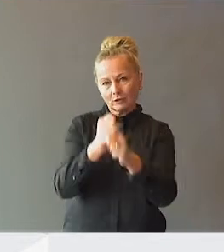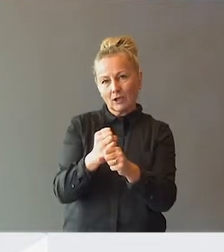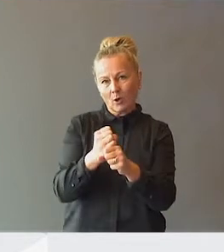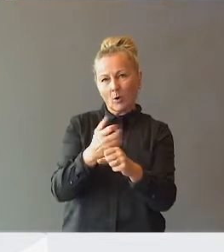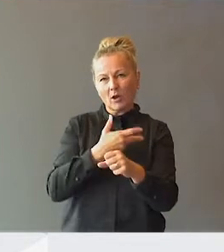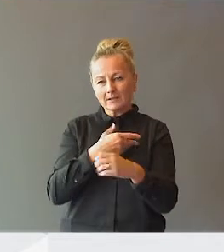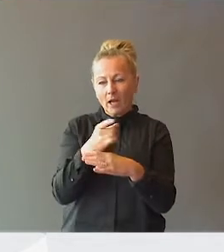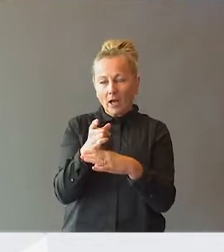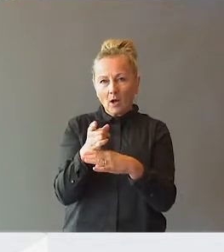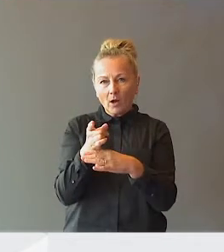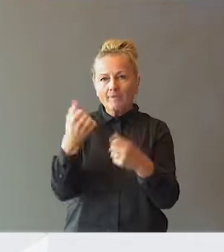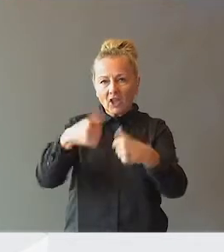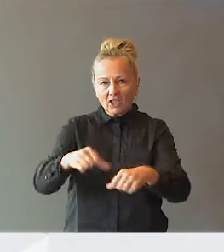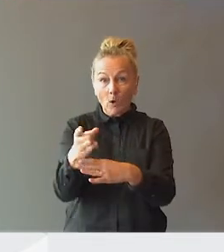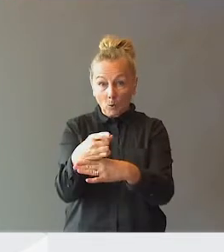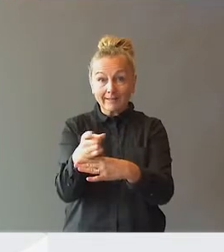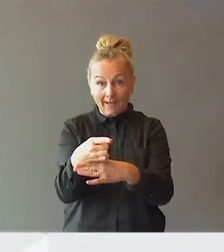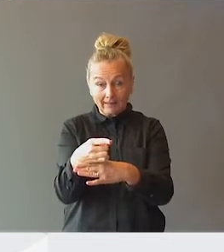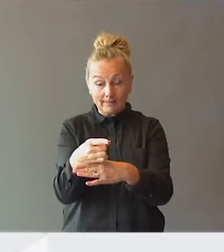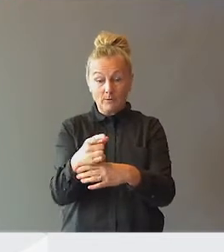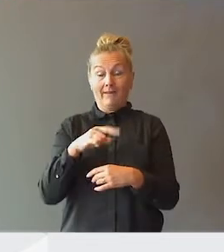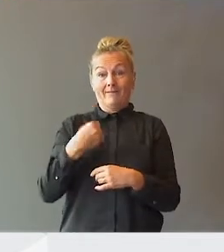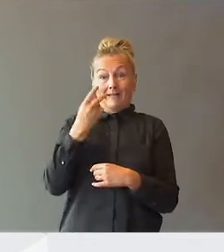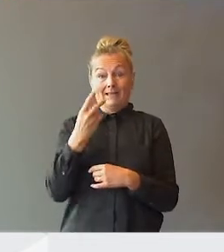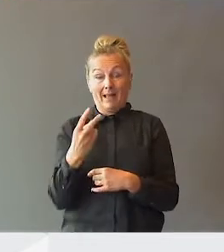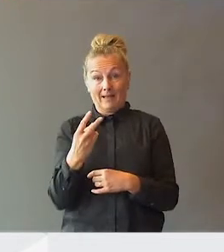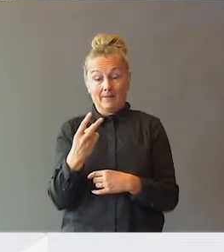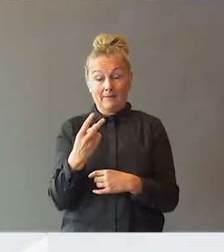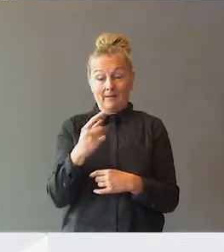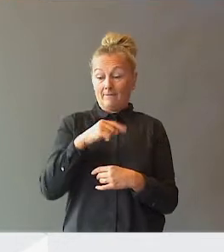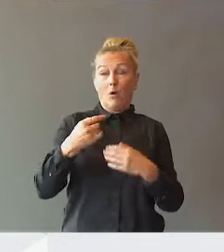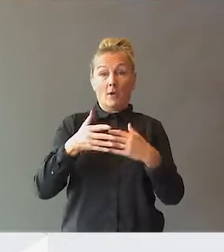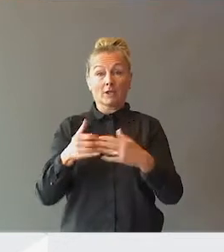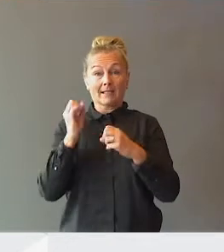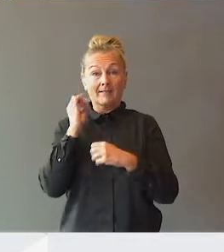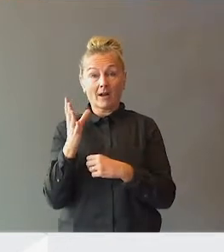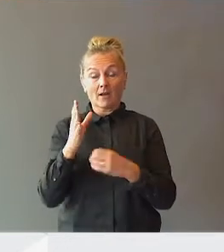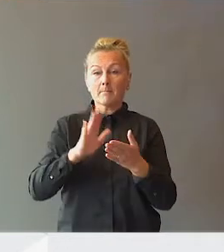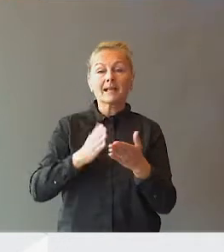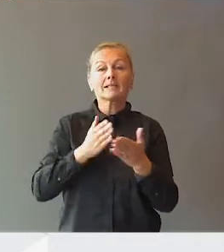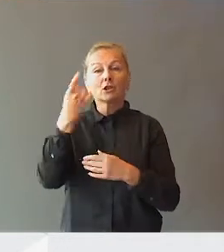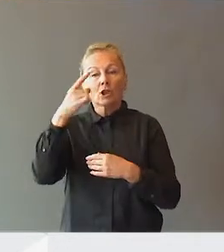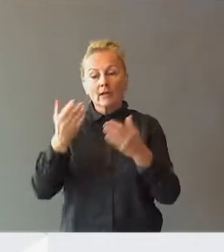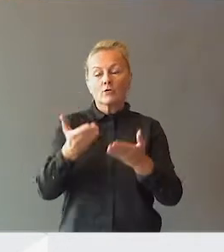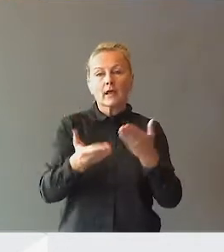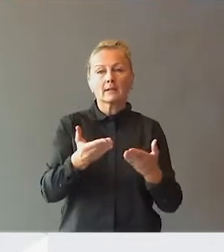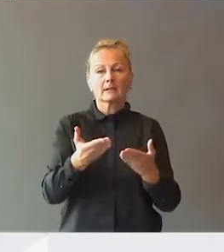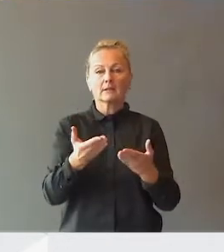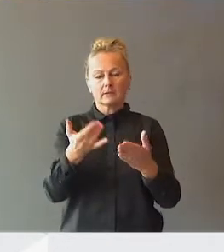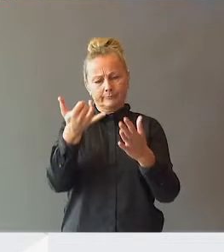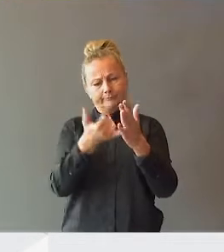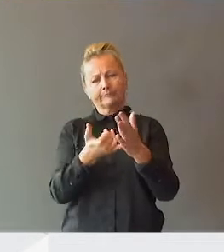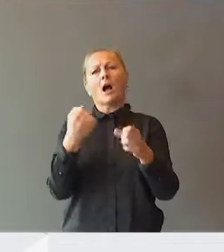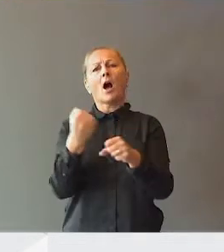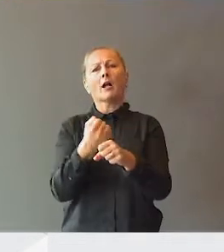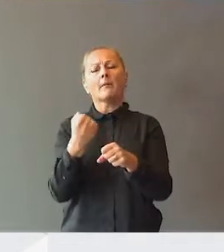vanskeorientert. Og det vi ser er jo at i våres praktiske hverdag med sakkyndige vurderinger, så består det her